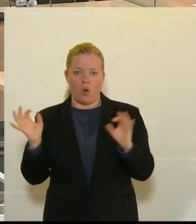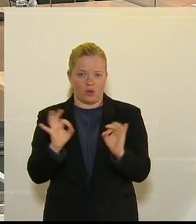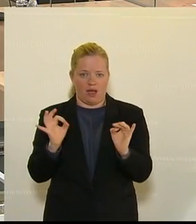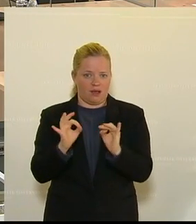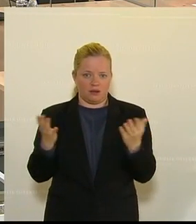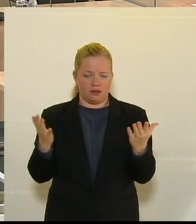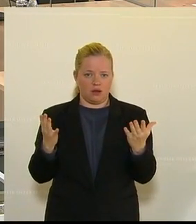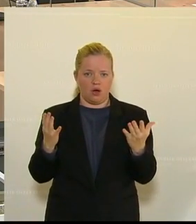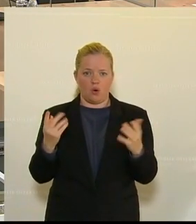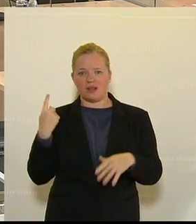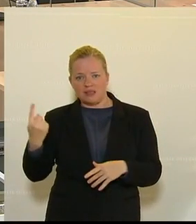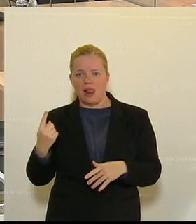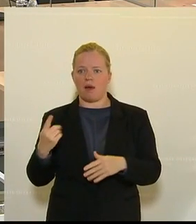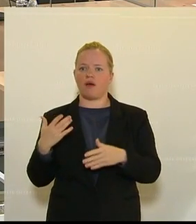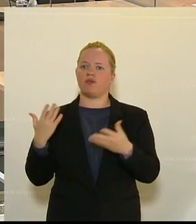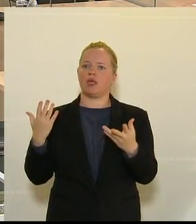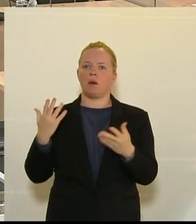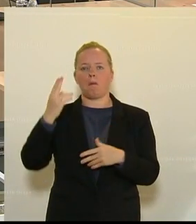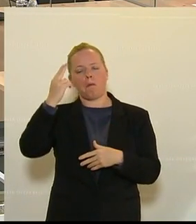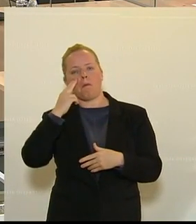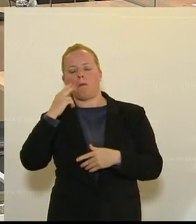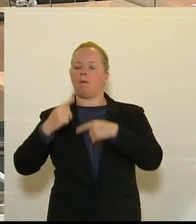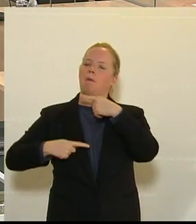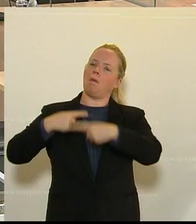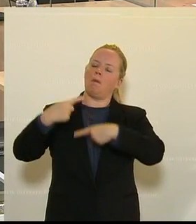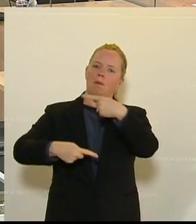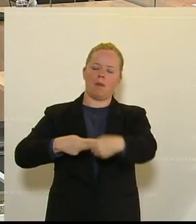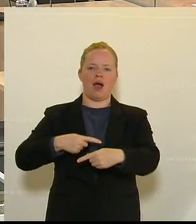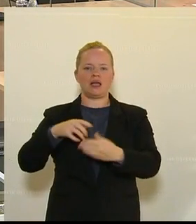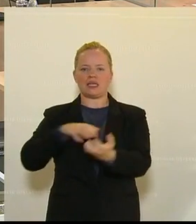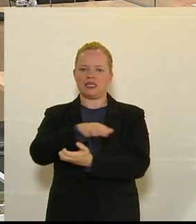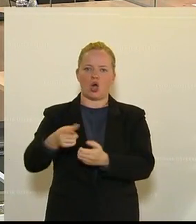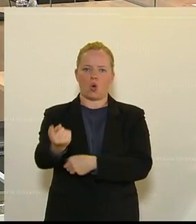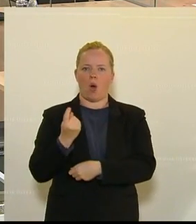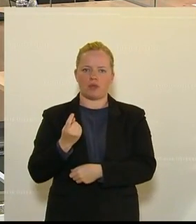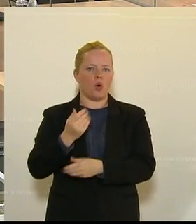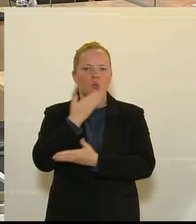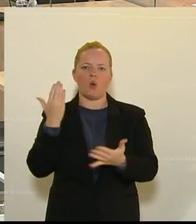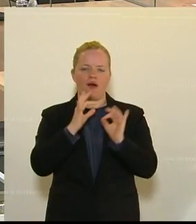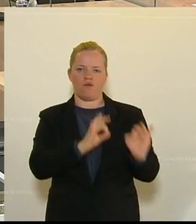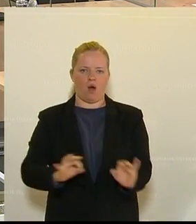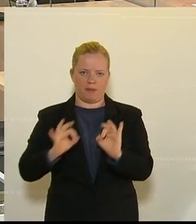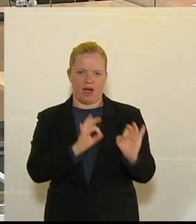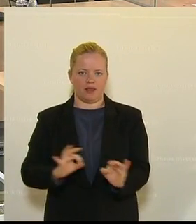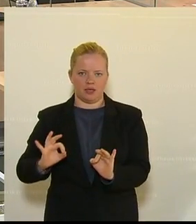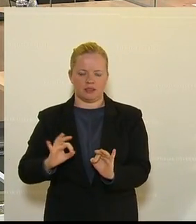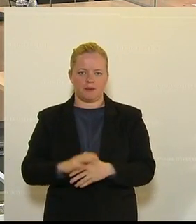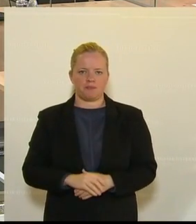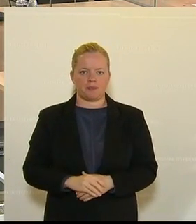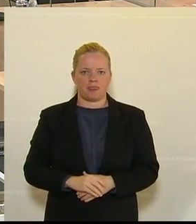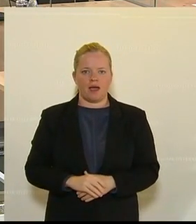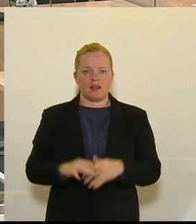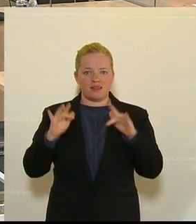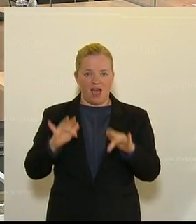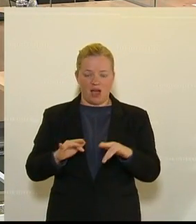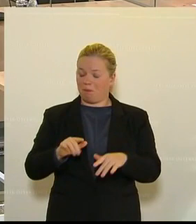Oder laufen wir wieder in die Krise hinein, ohne auf diese Krise vorbereitet zu sein? Es wurde noch kein Szenario hier dem